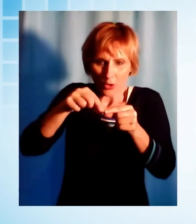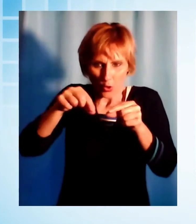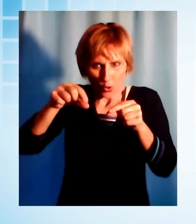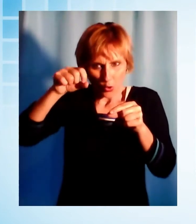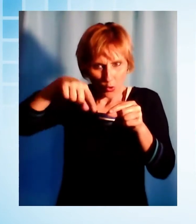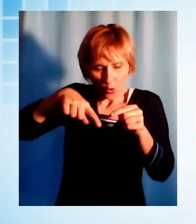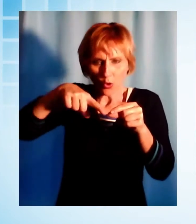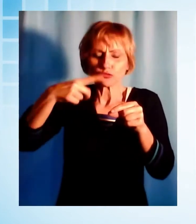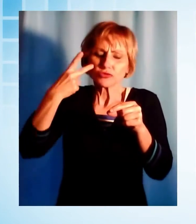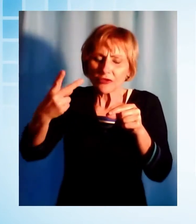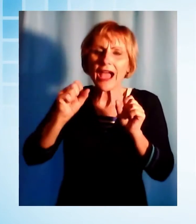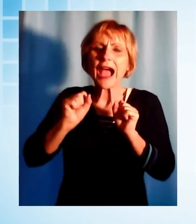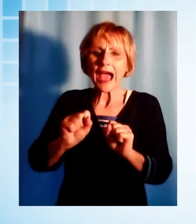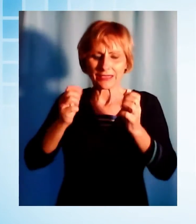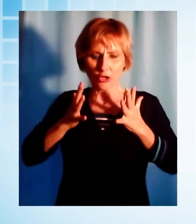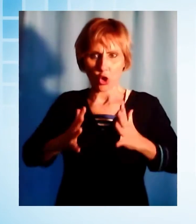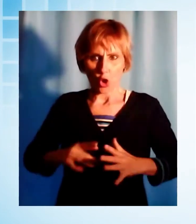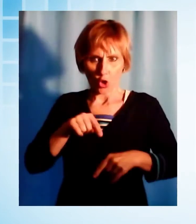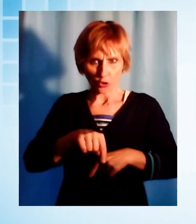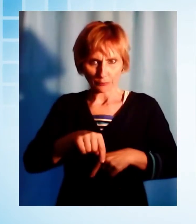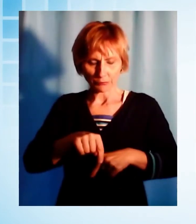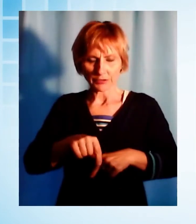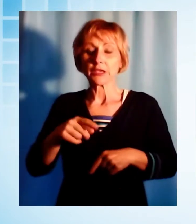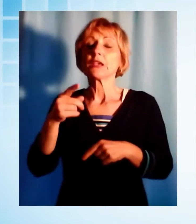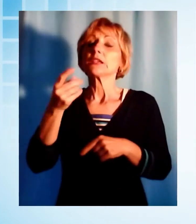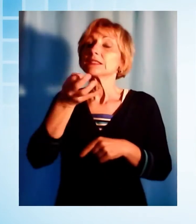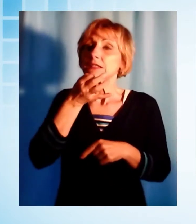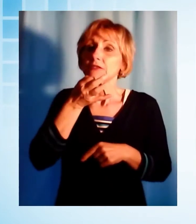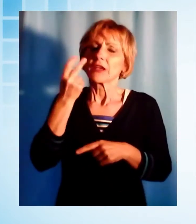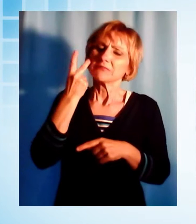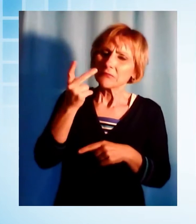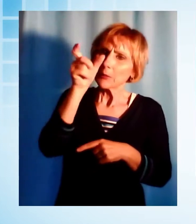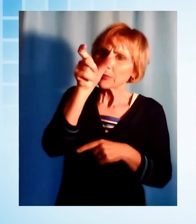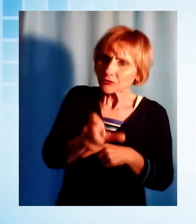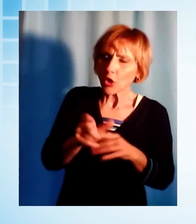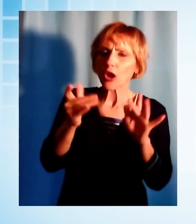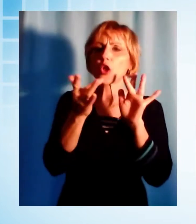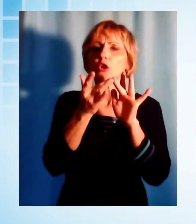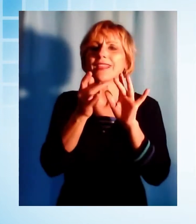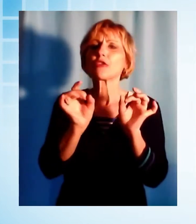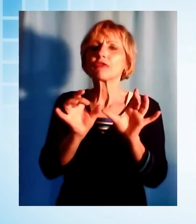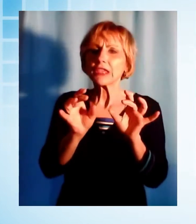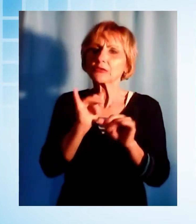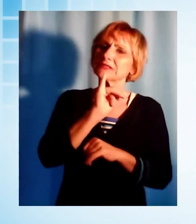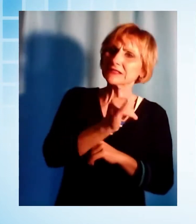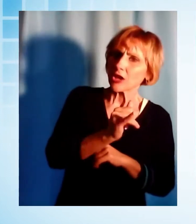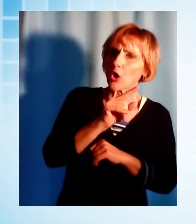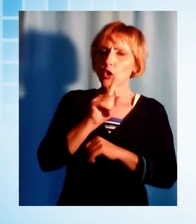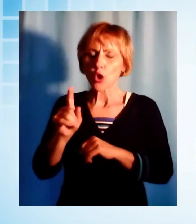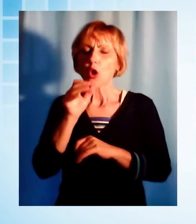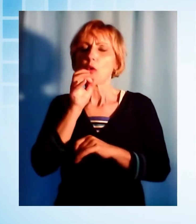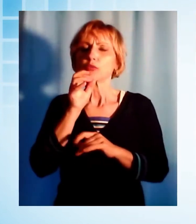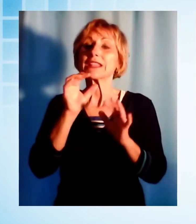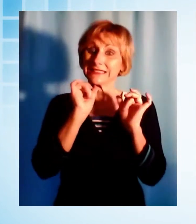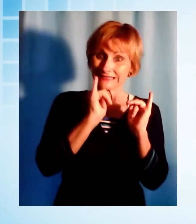all'interno del soggetto. In pratica fa capire se il paziente è entrato in contatto con il virus o meno e da quanto tempo. Se il